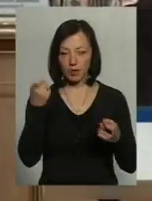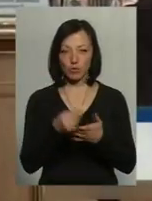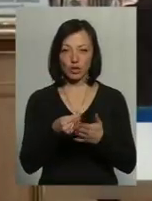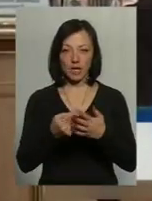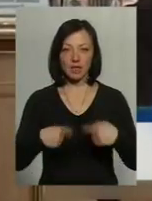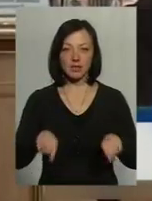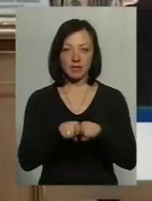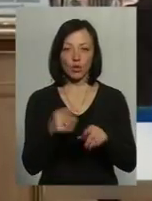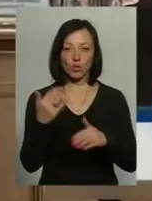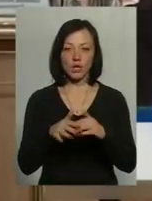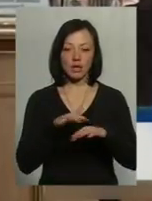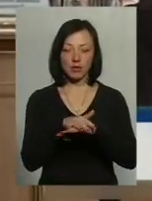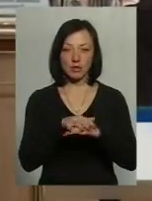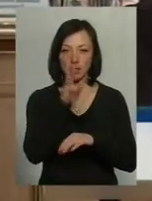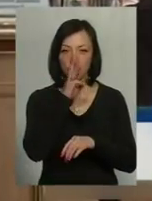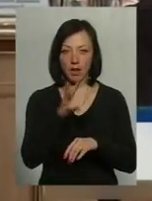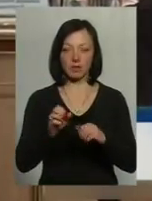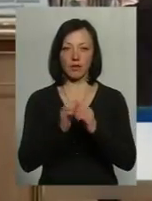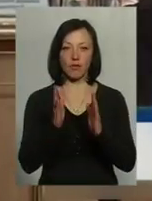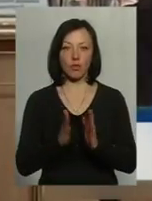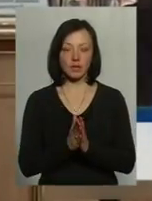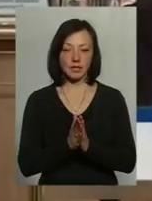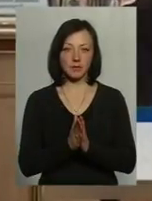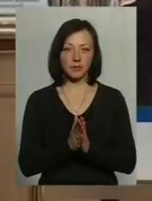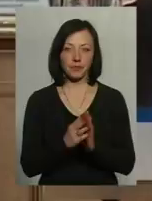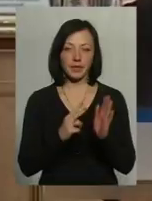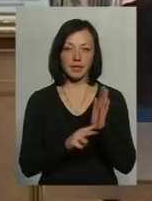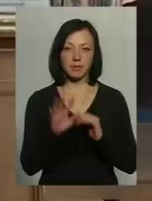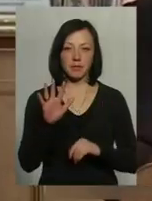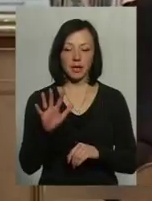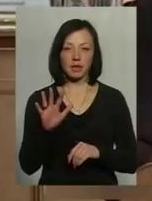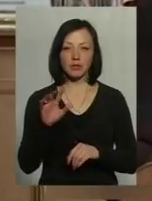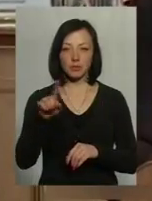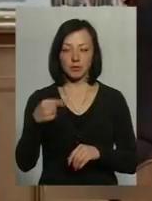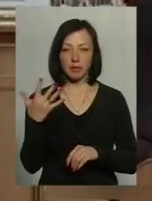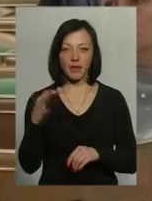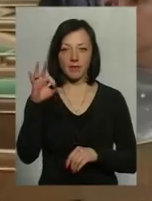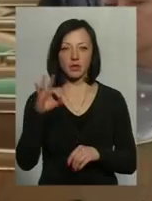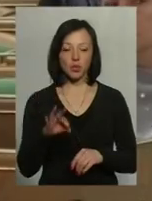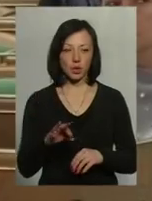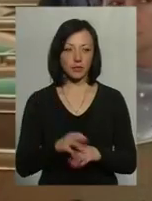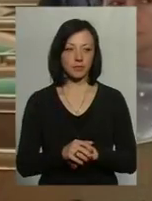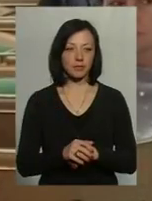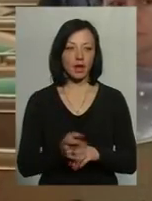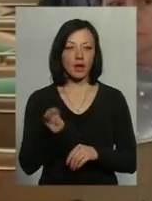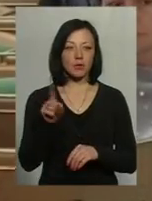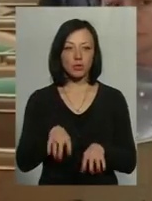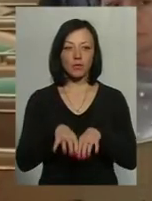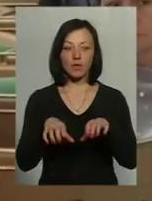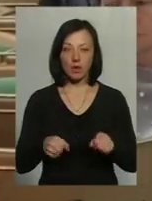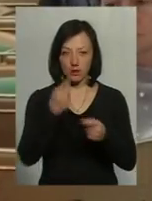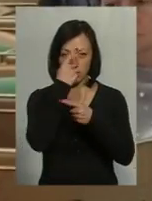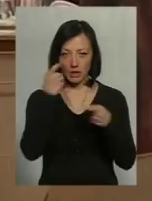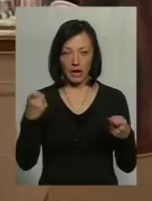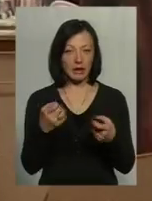області вже нараховано заробітну плату в обсязі 75,5% від потреби. При цьому посадовці наголошують